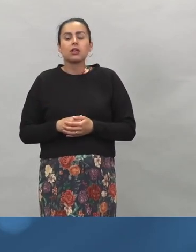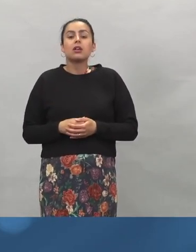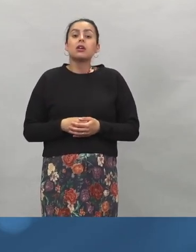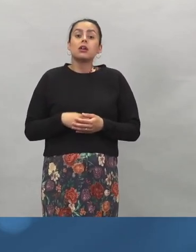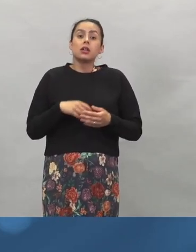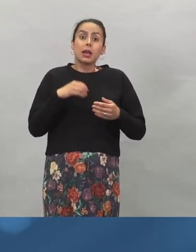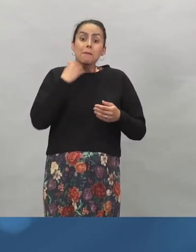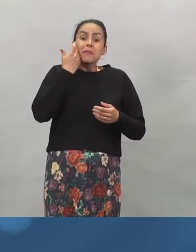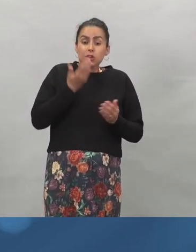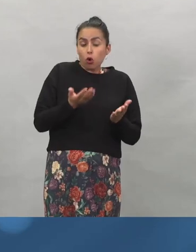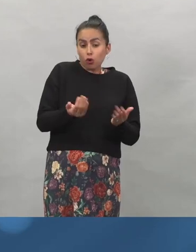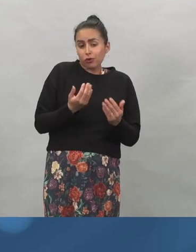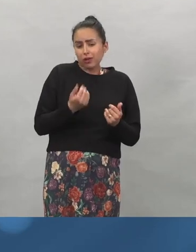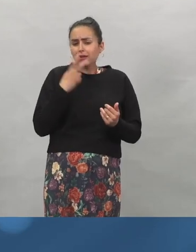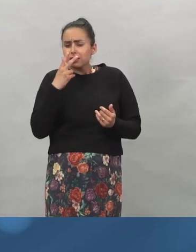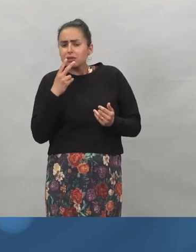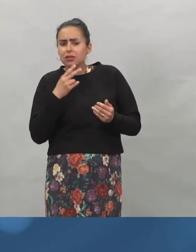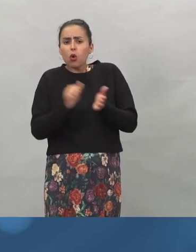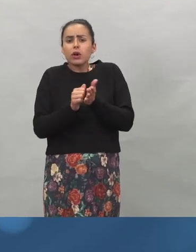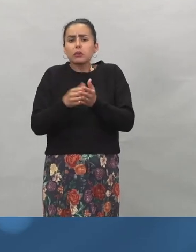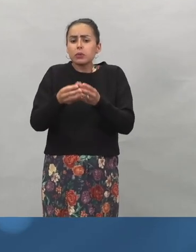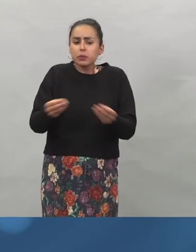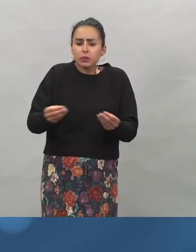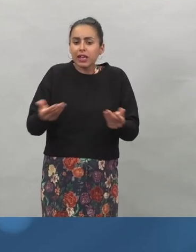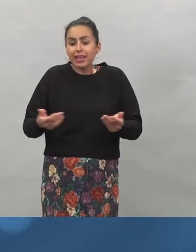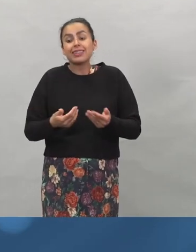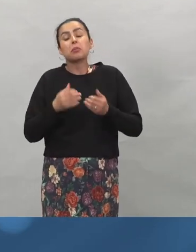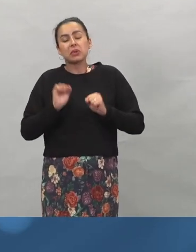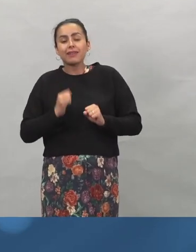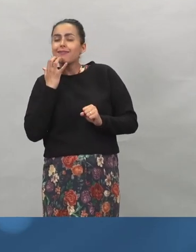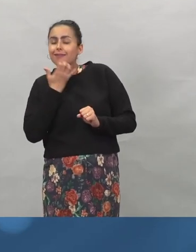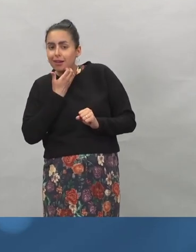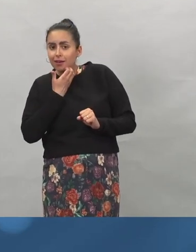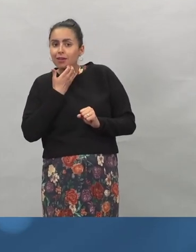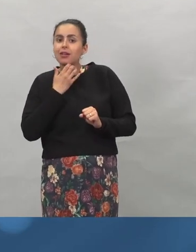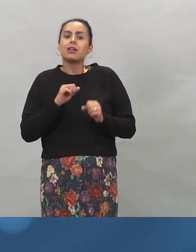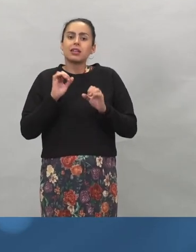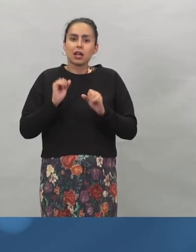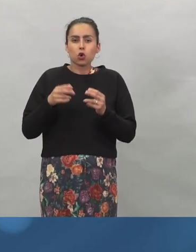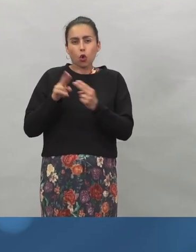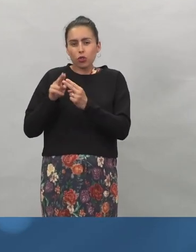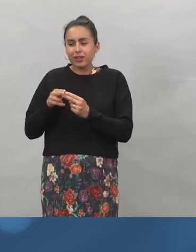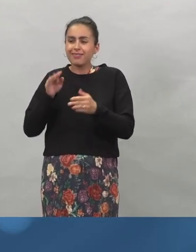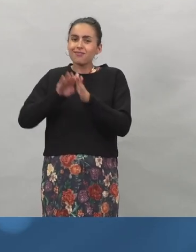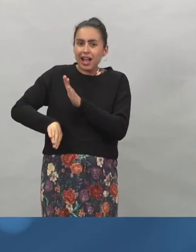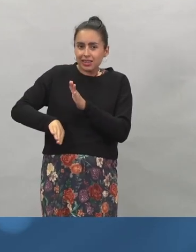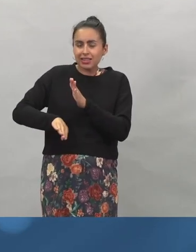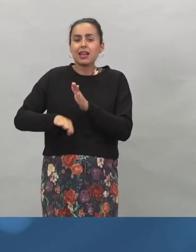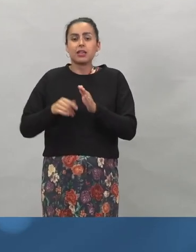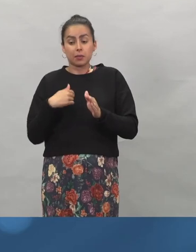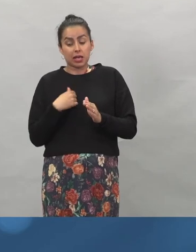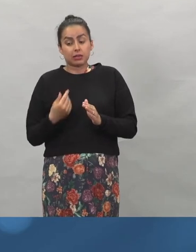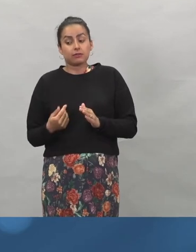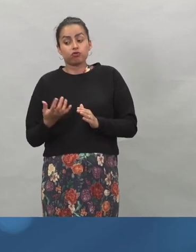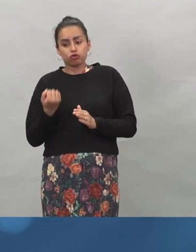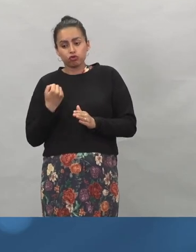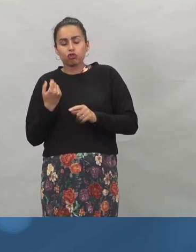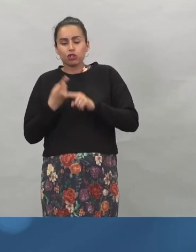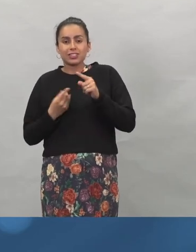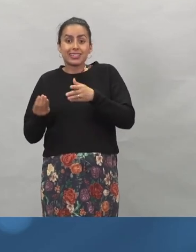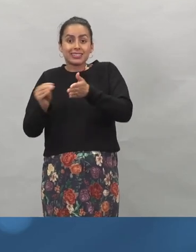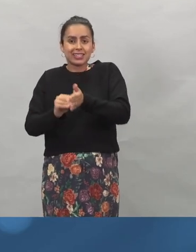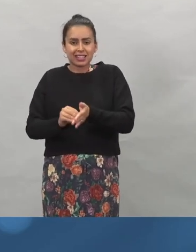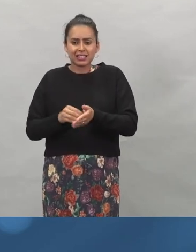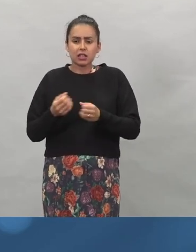kaikkia varotoimenpiteitä ja vältetään kontakteja. Ja senkin voin lisätä sitten, että paljon kysytty myöskin sitten, että